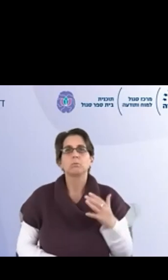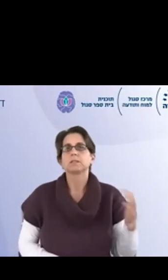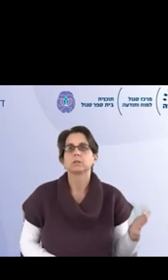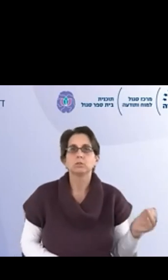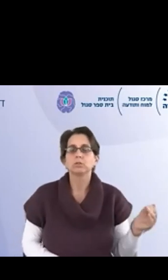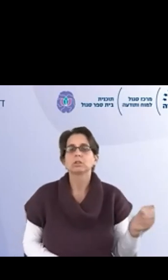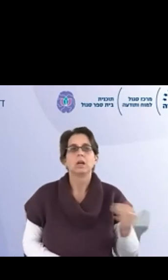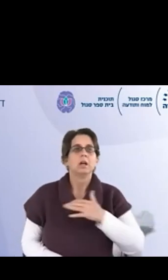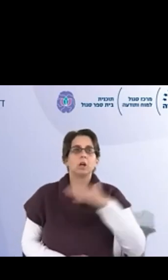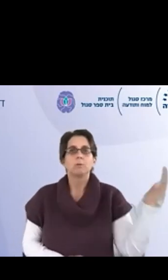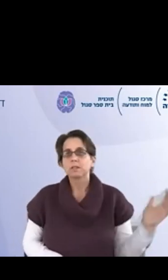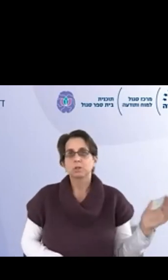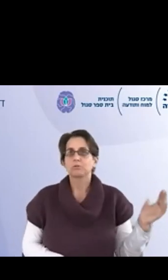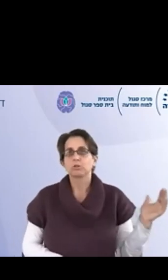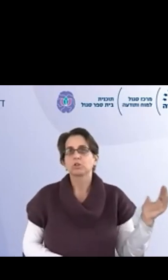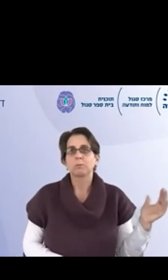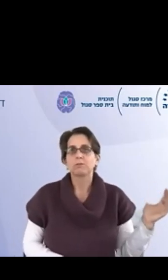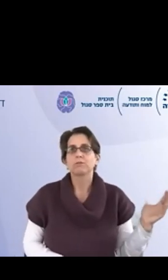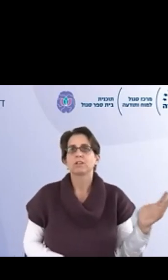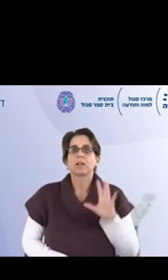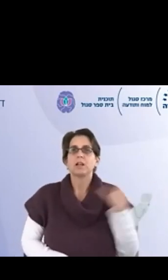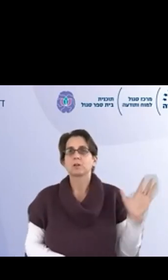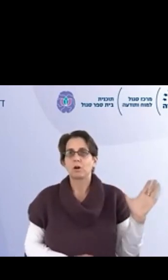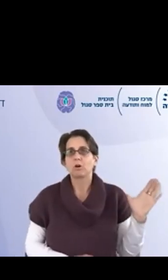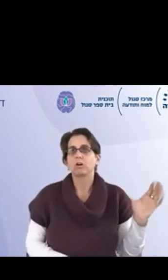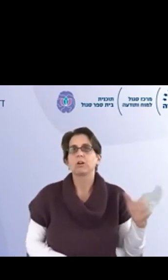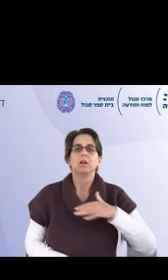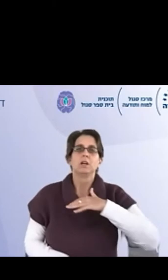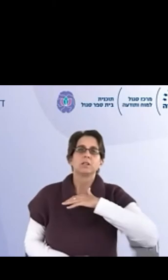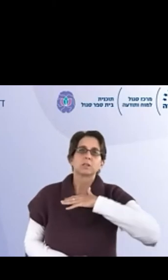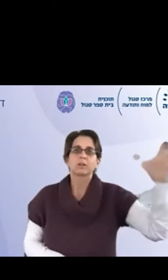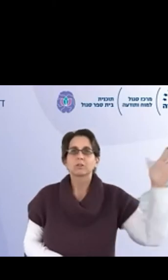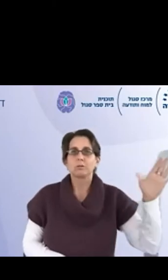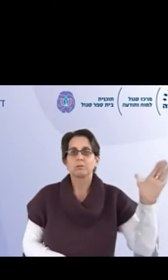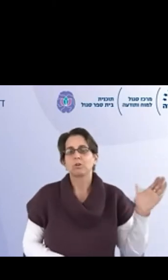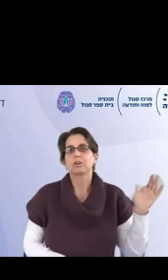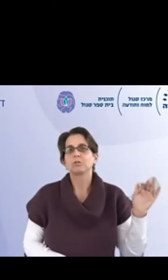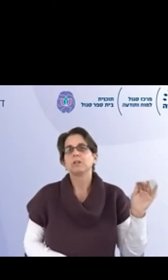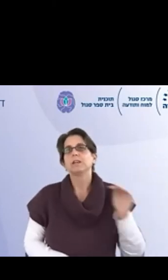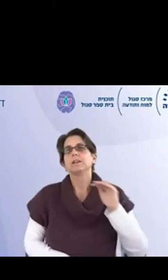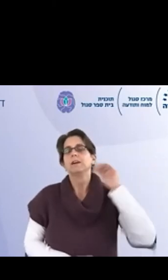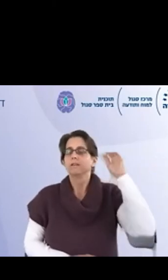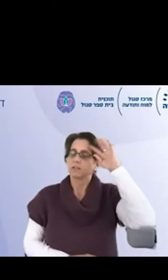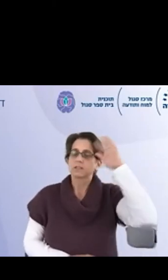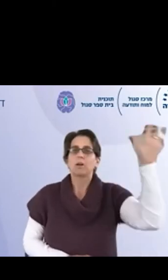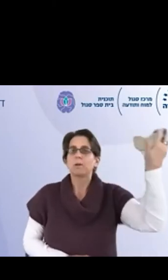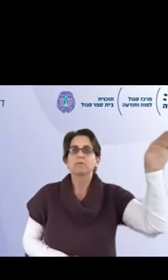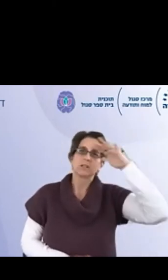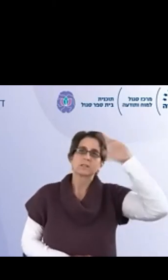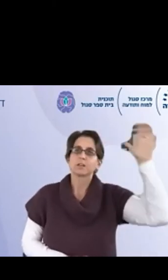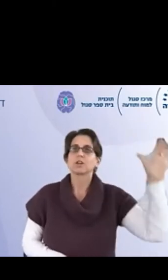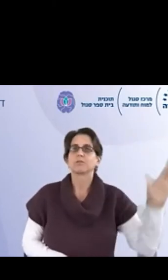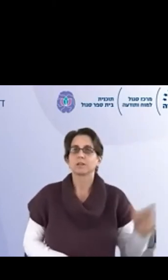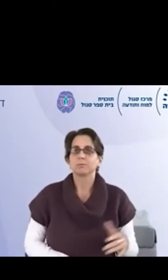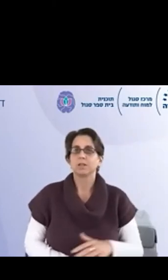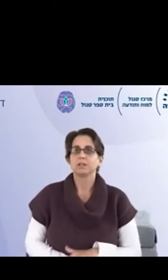בחירום בהסתרדות לא מתאים עכשיו תוכנית של מיינד פונס צריך לעצור הכל לזרוק את כל מה שלא חיוני ואנחנו לא עלינו מיינד